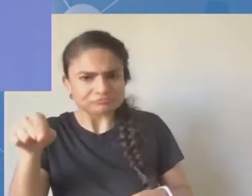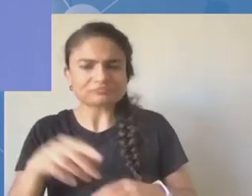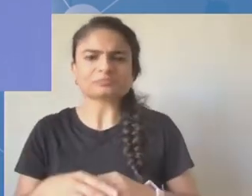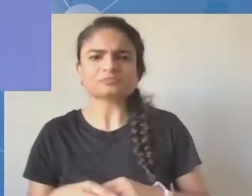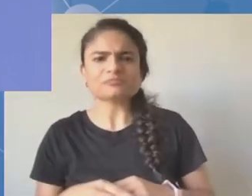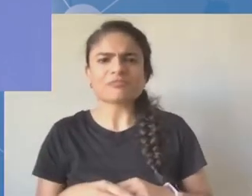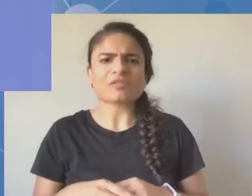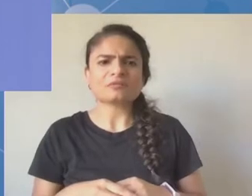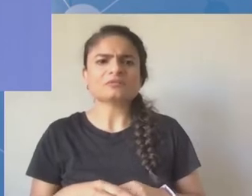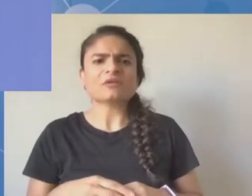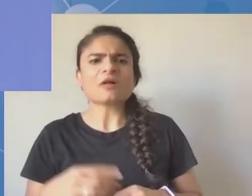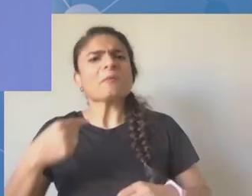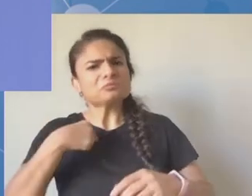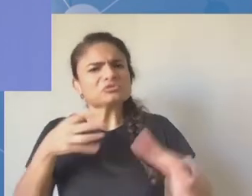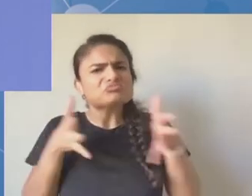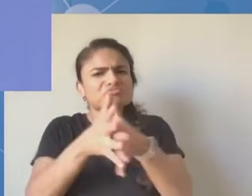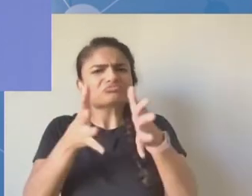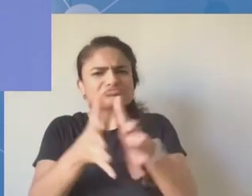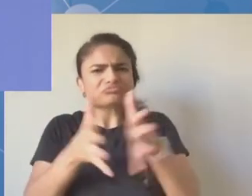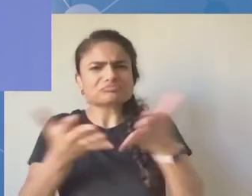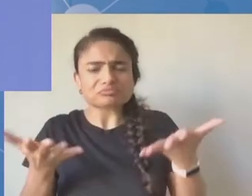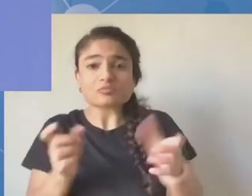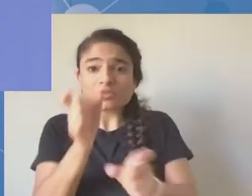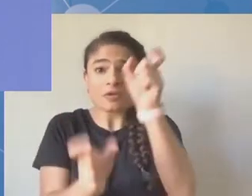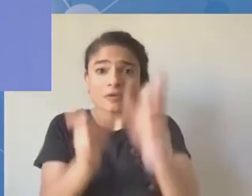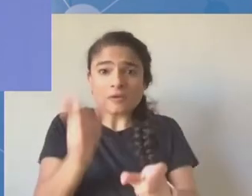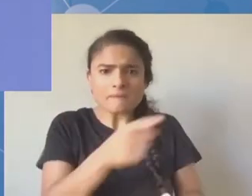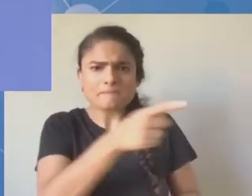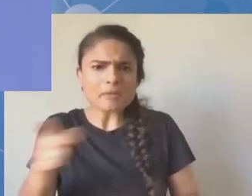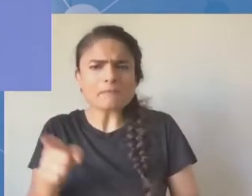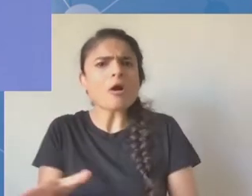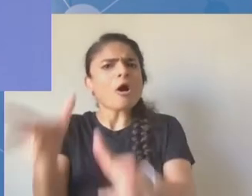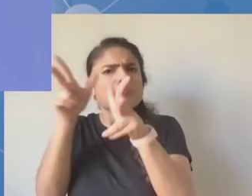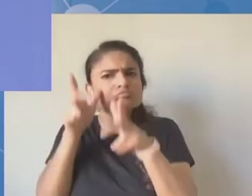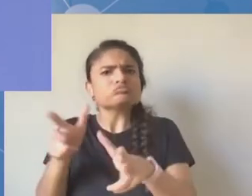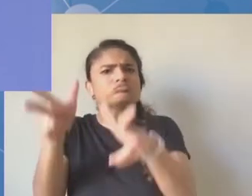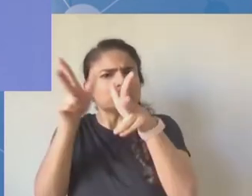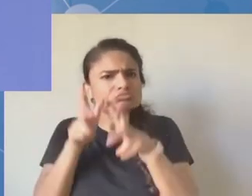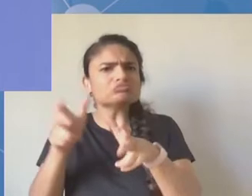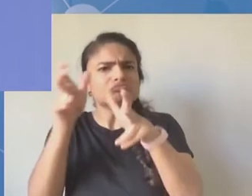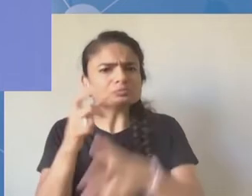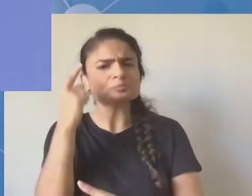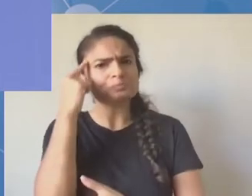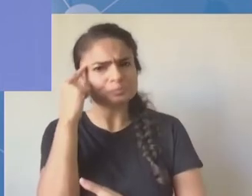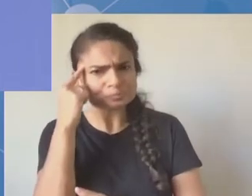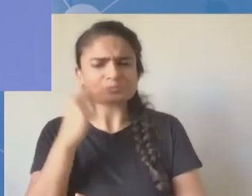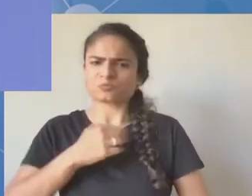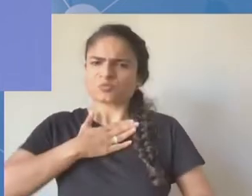się do Państwa, wygłoszą takie krótkie uwagi, a potem właśnie otworzymy rundę pytań. Po mojej prawej stronie